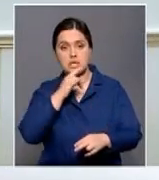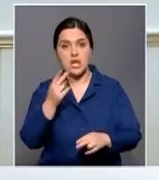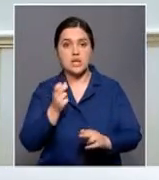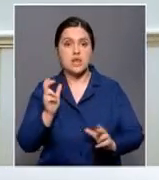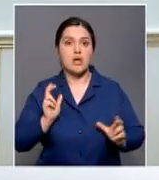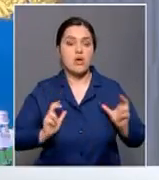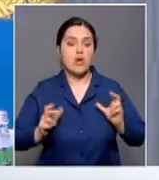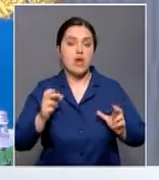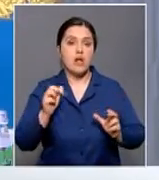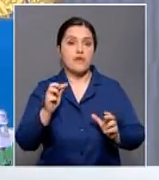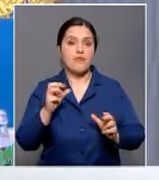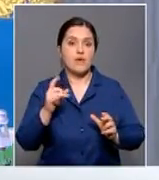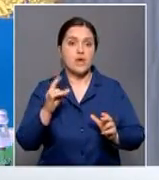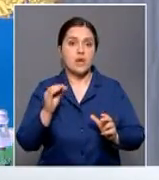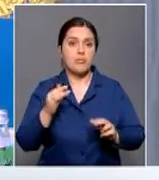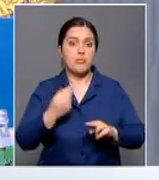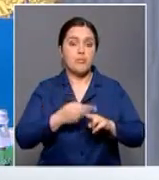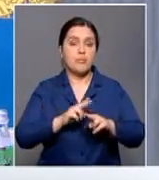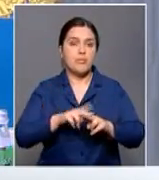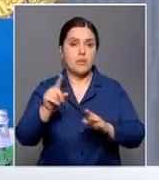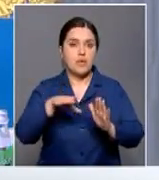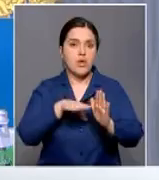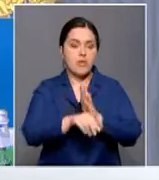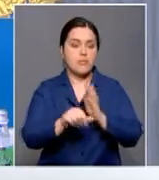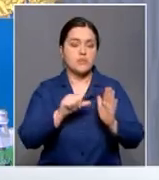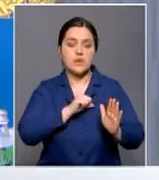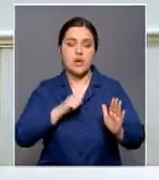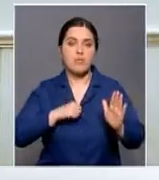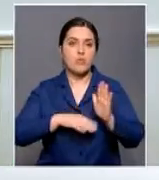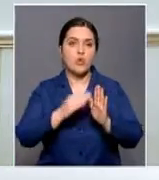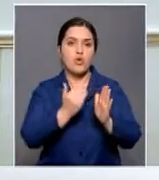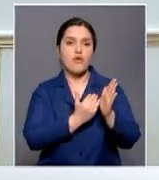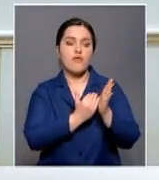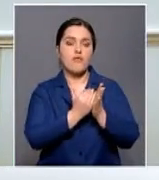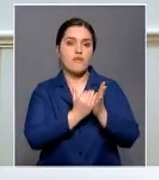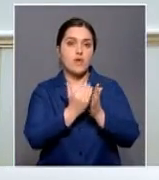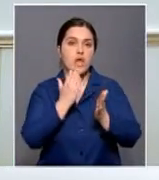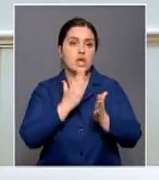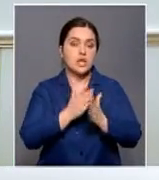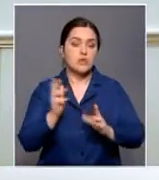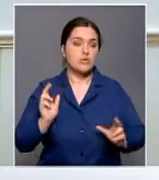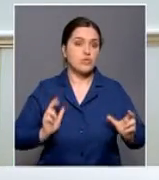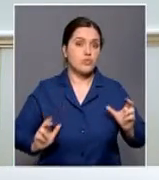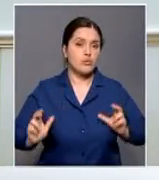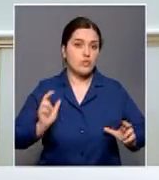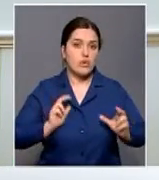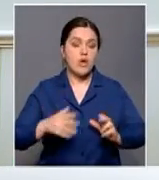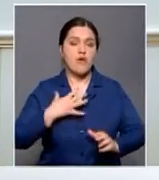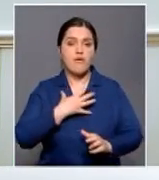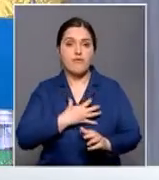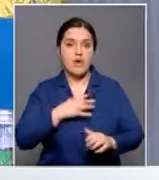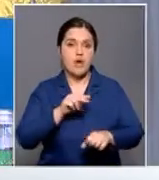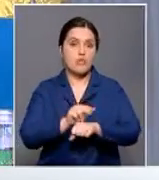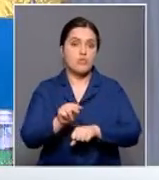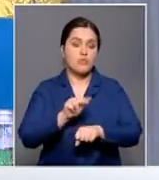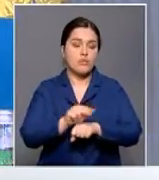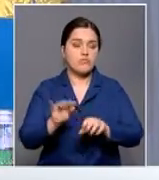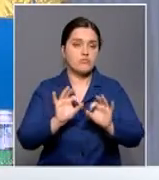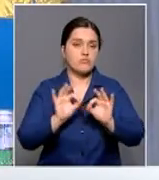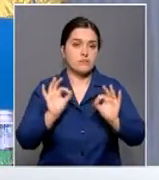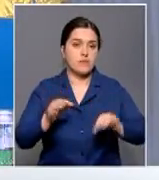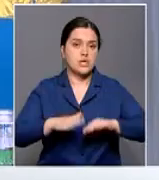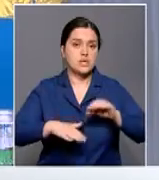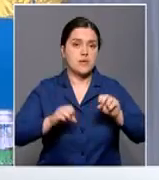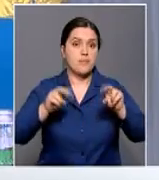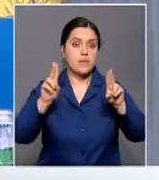имени Аль-Фараби находятся в авангарде высших учебных заведений страны. Важно подготовить высококвалифицированные кадры для программы